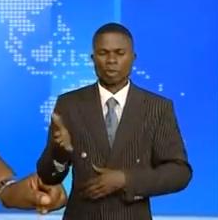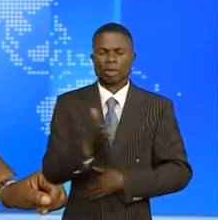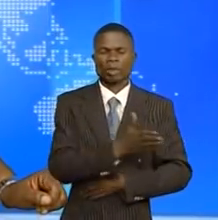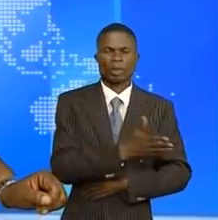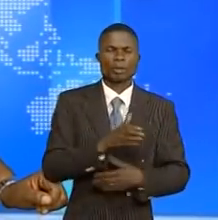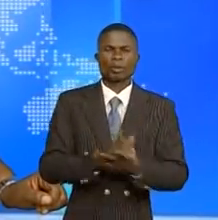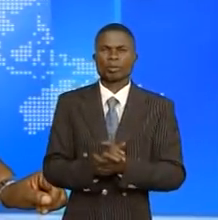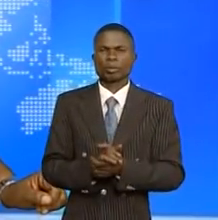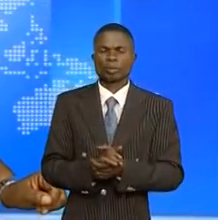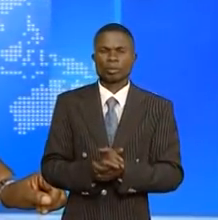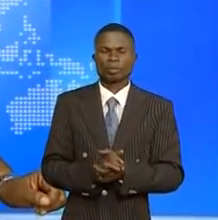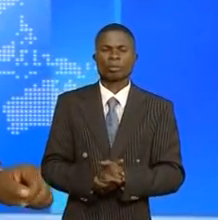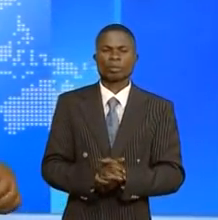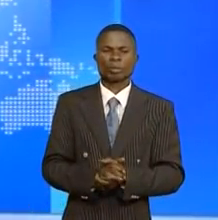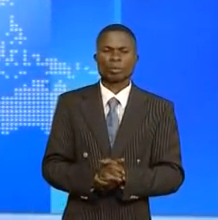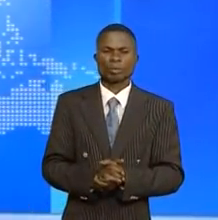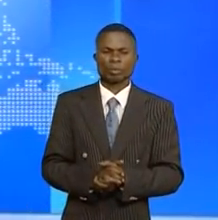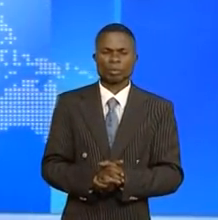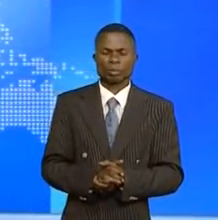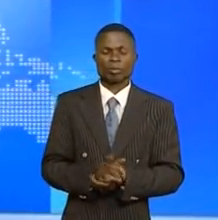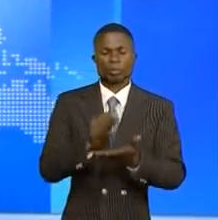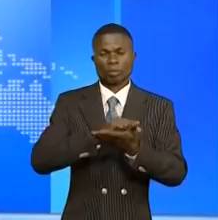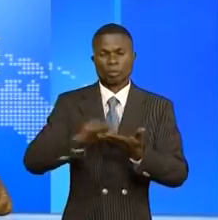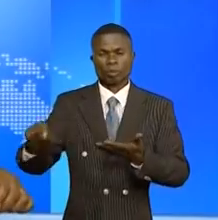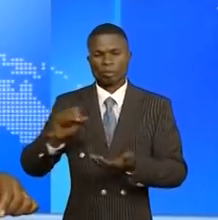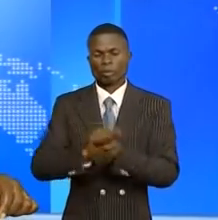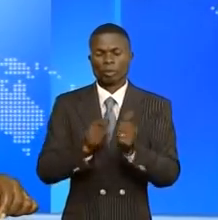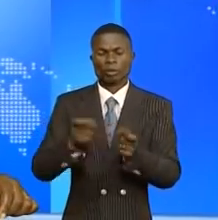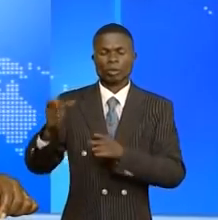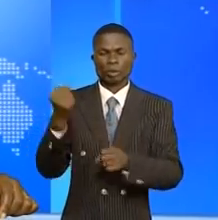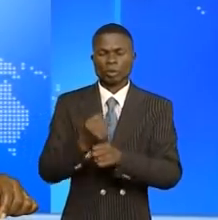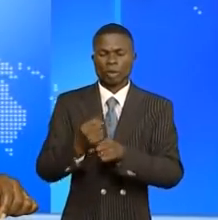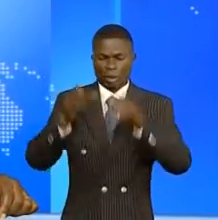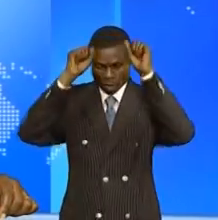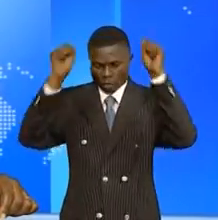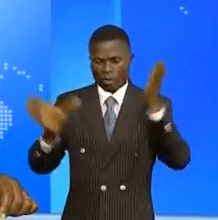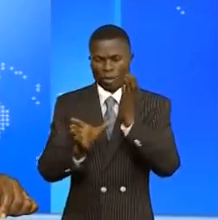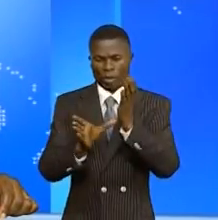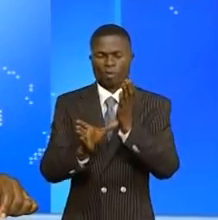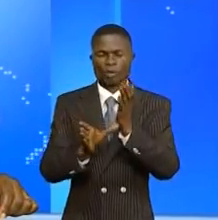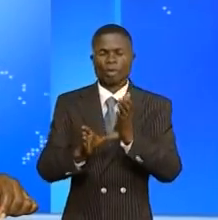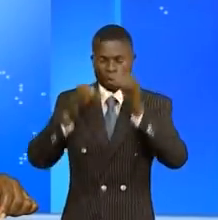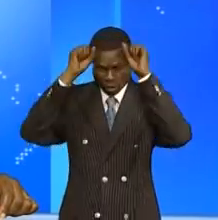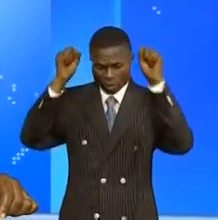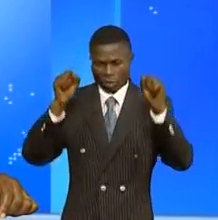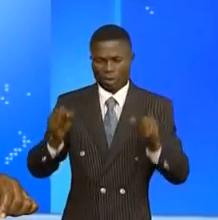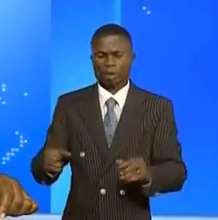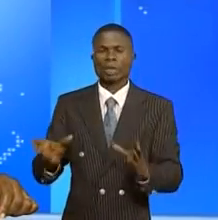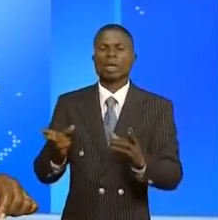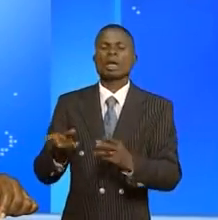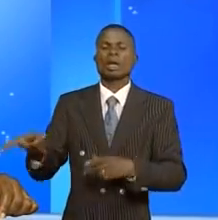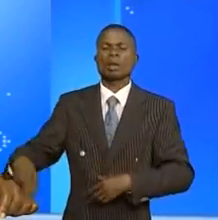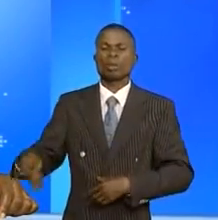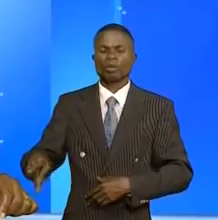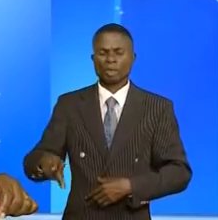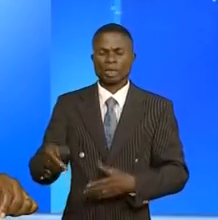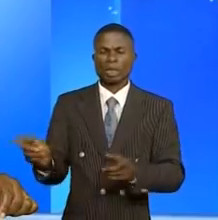Ils sont frappés par une motion de défiance. Le président et vice-président de l'Assemblée provinciale du Tanganyika ont